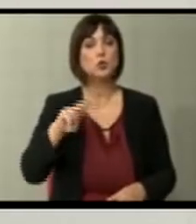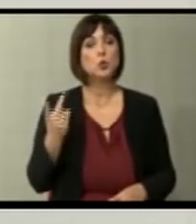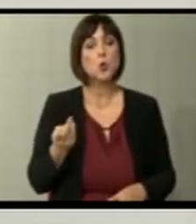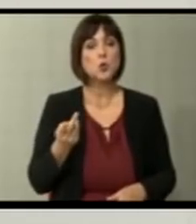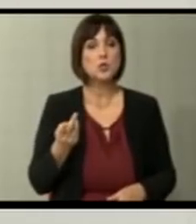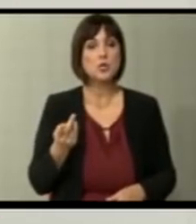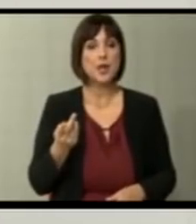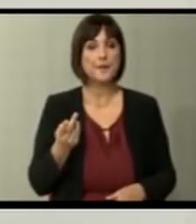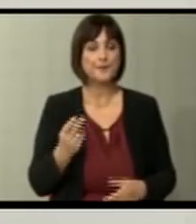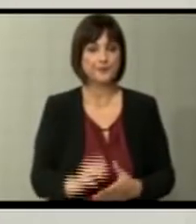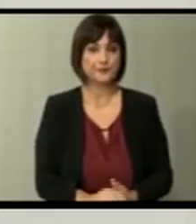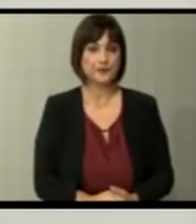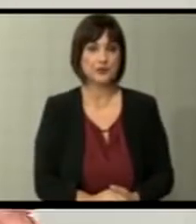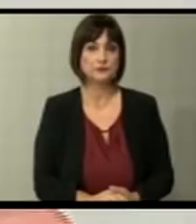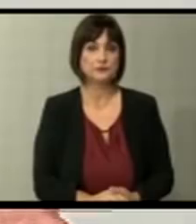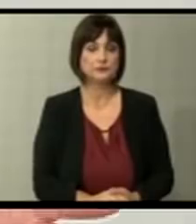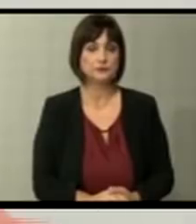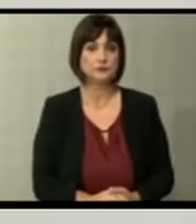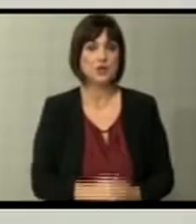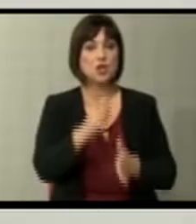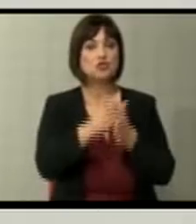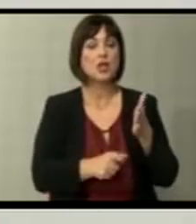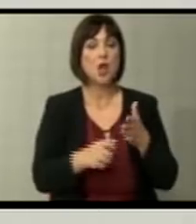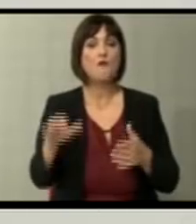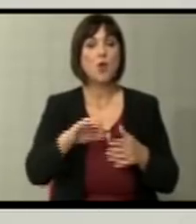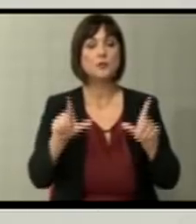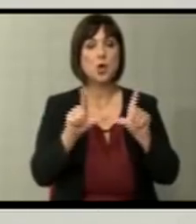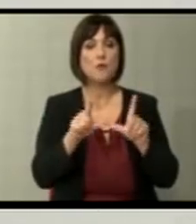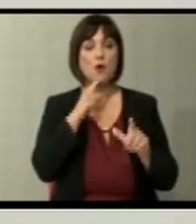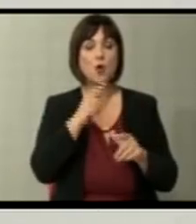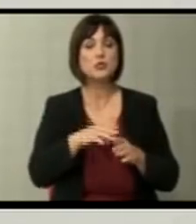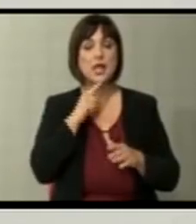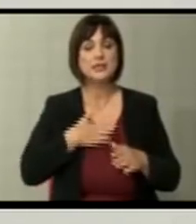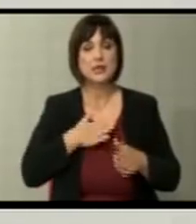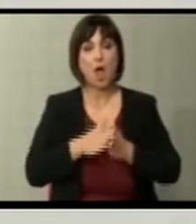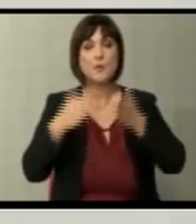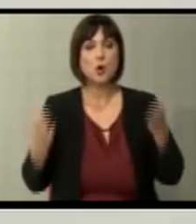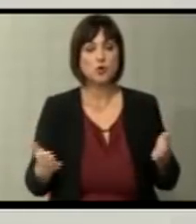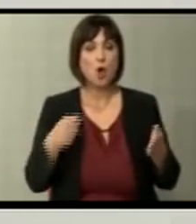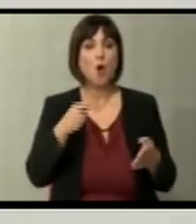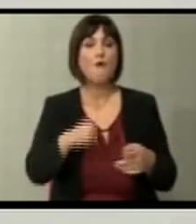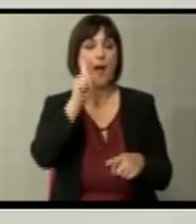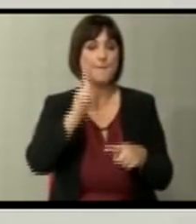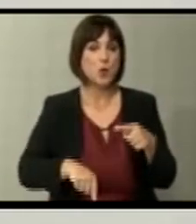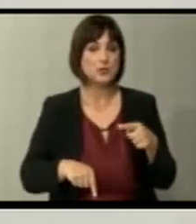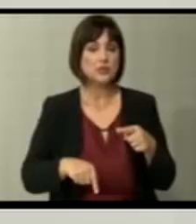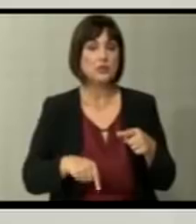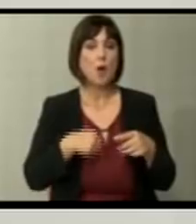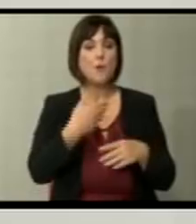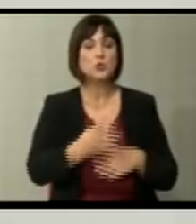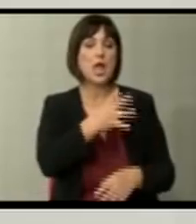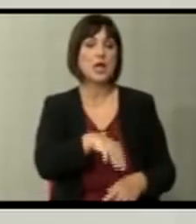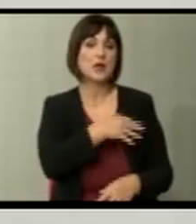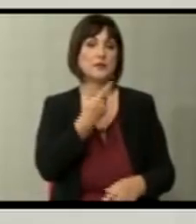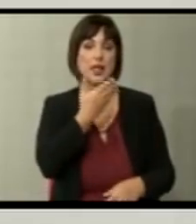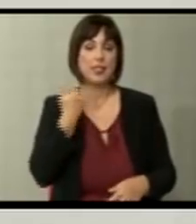членки во Европска Тунија, кои се запроширување, дека ова е последното и после Хрватска